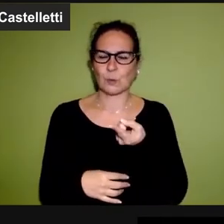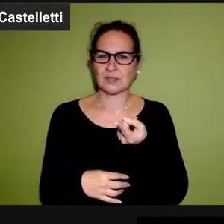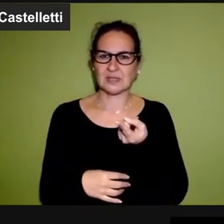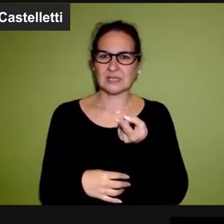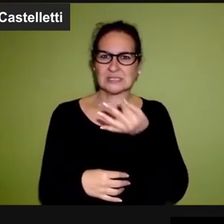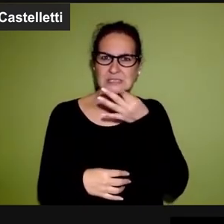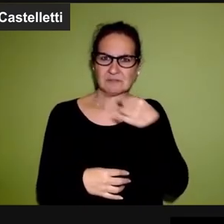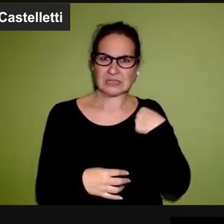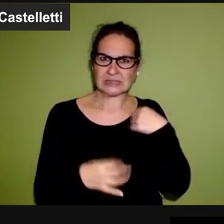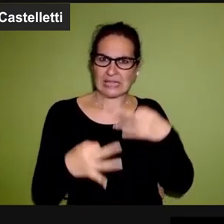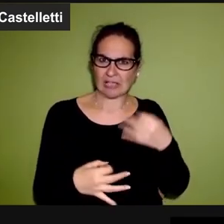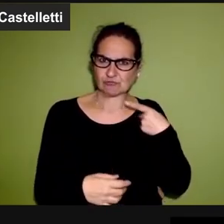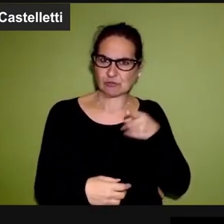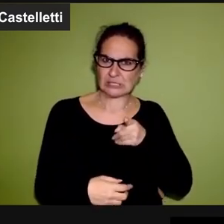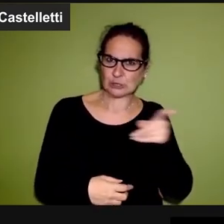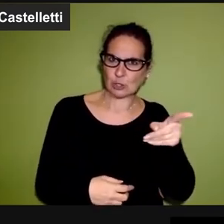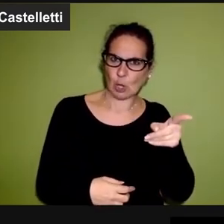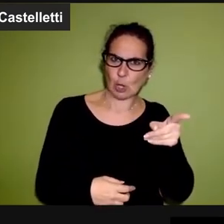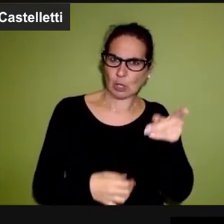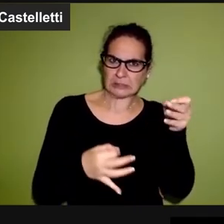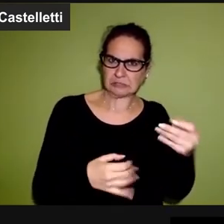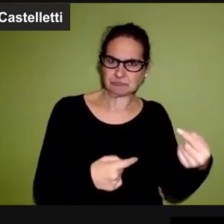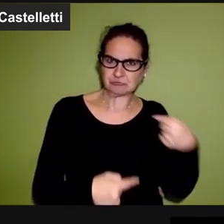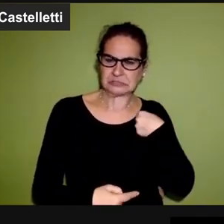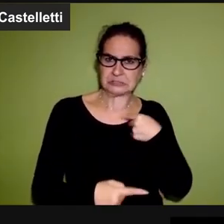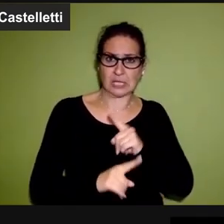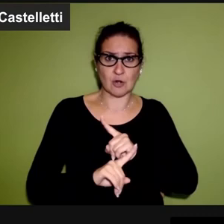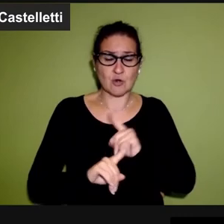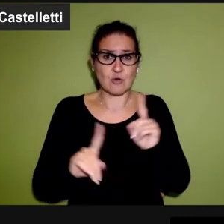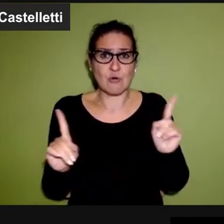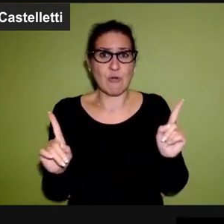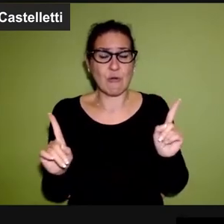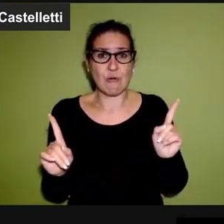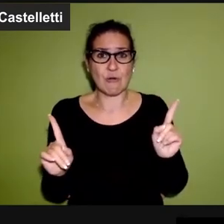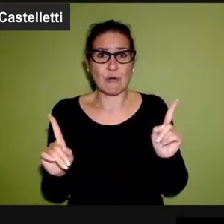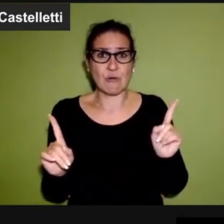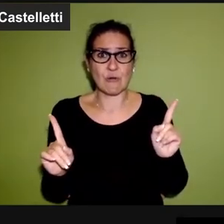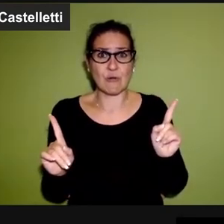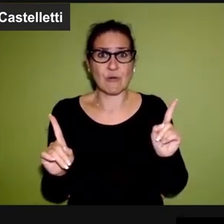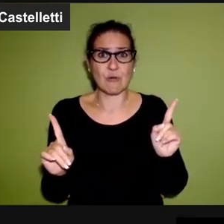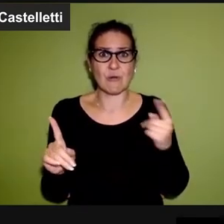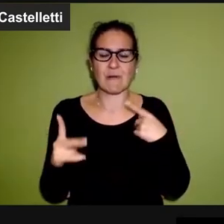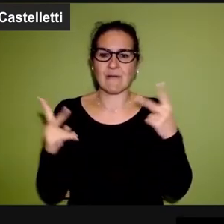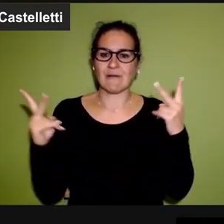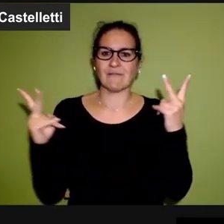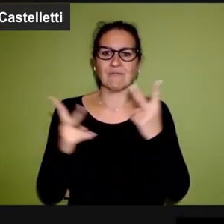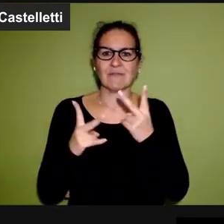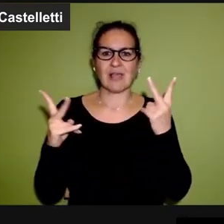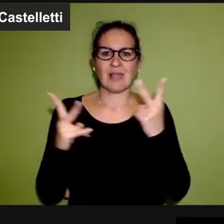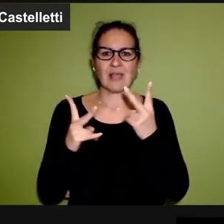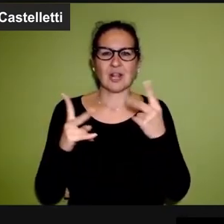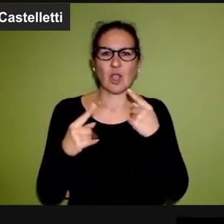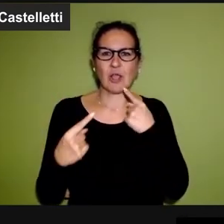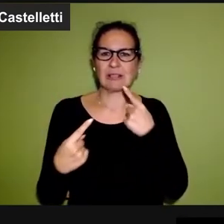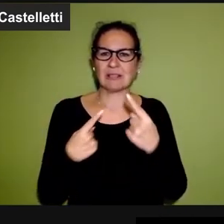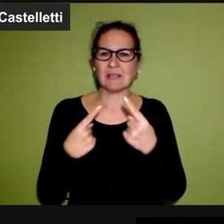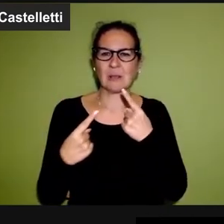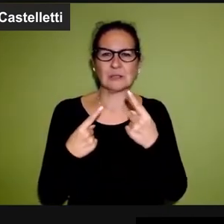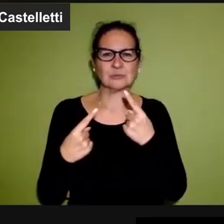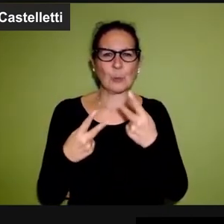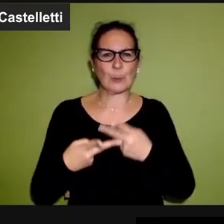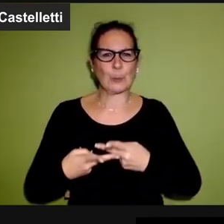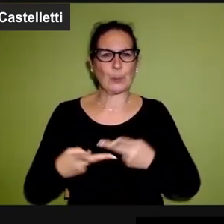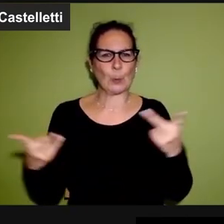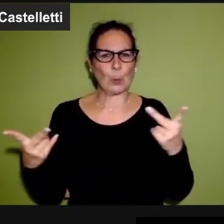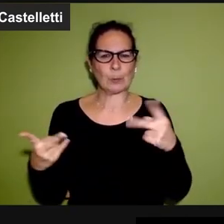nessuno decide sul fine vita di un altro è una condizione rarissima nella